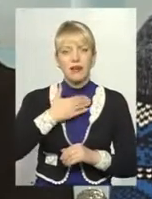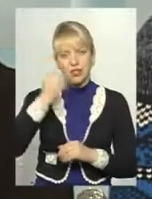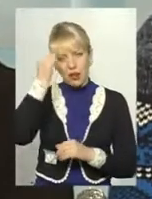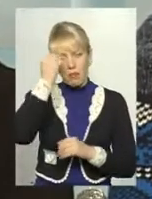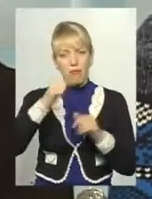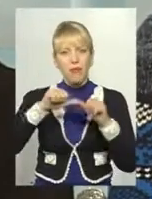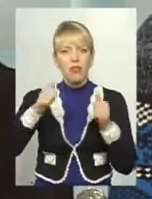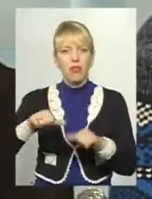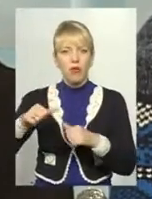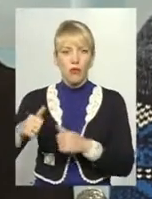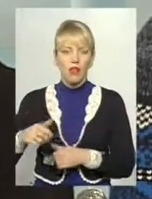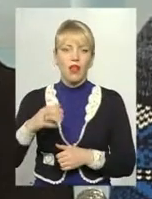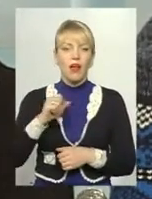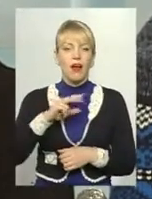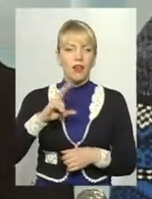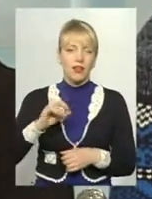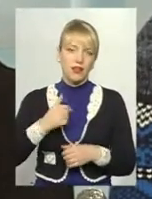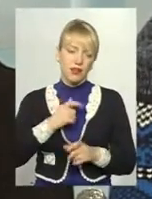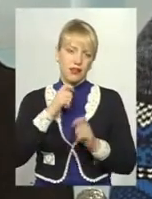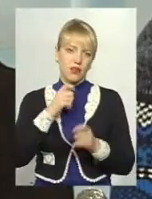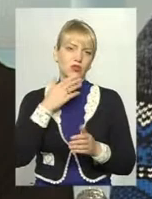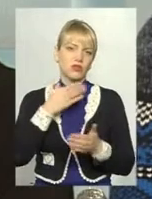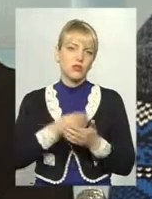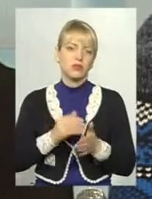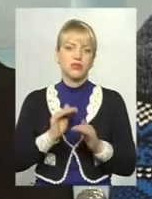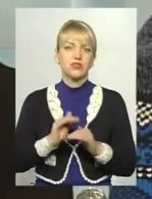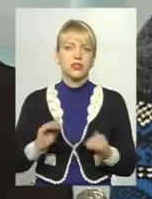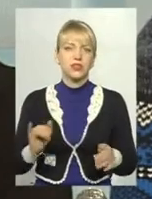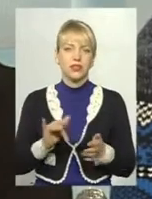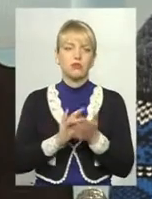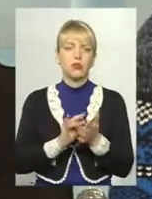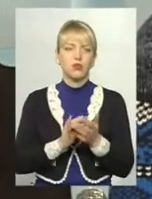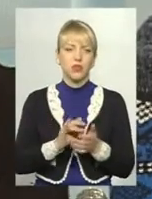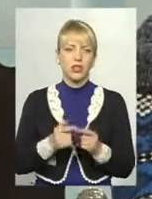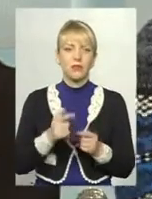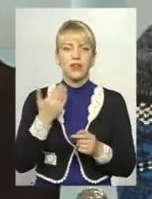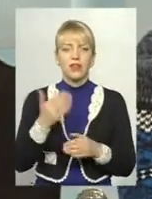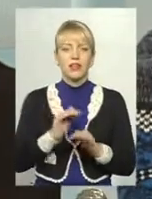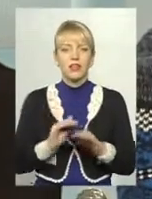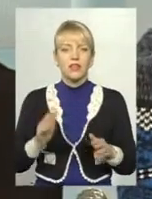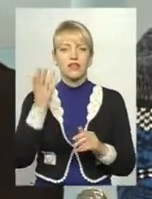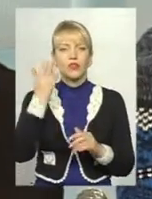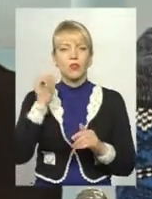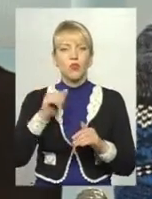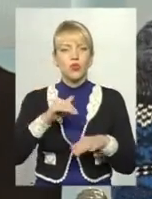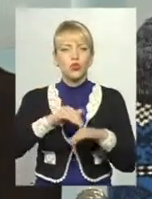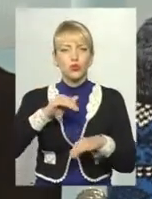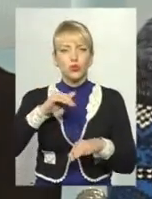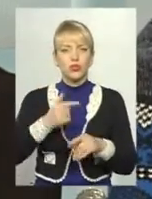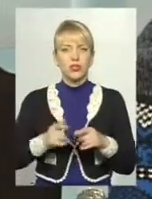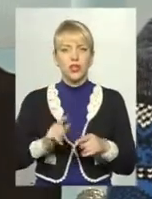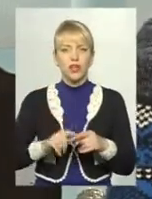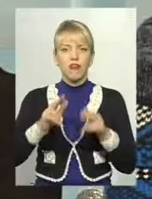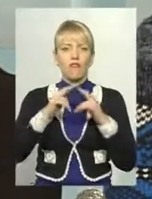я дарую дітям і студентам, це найбільші мої туристи, їхнє дитинство, коли можна дотракнутися до цих фортечних мурів,